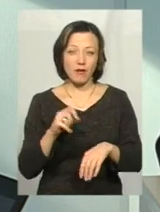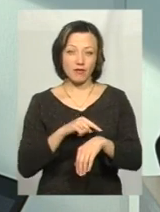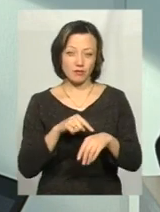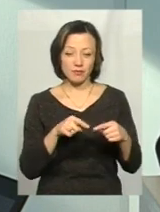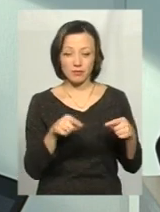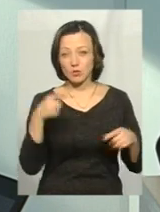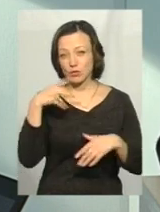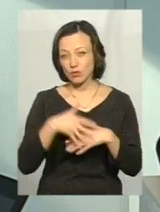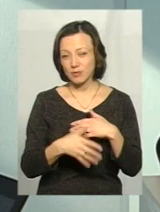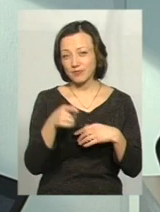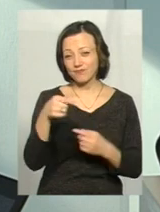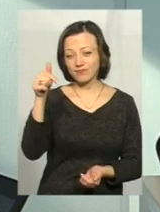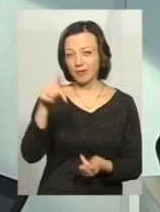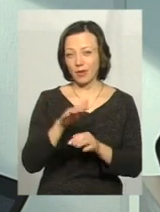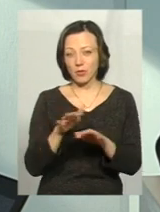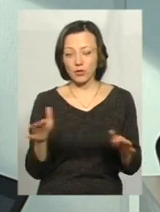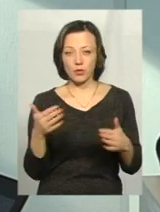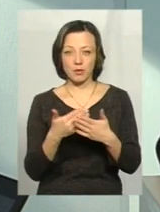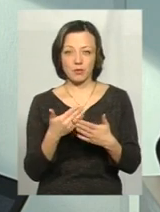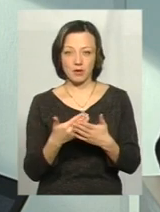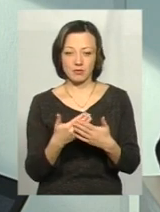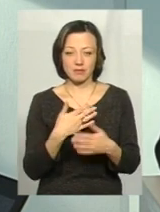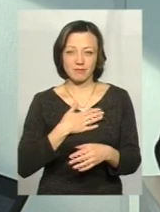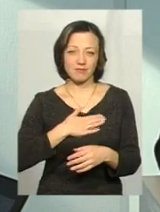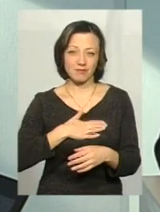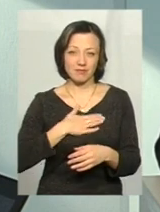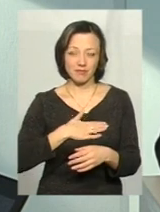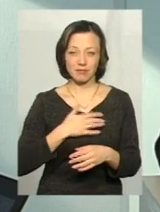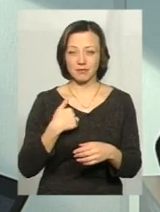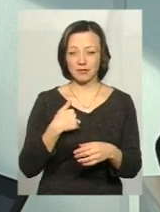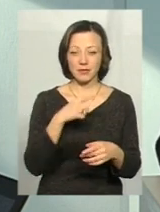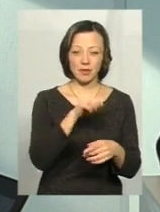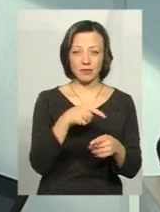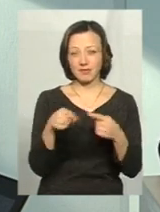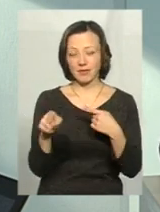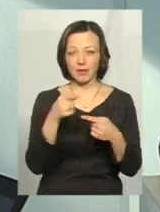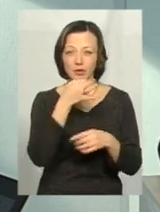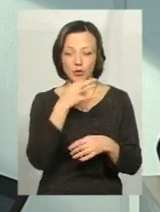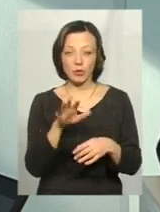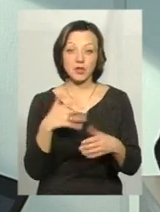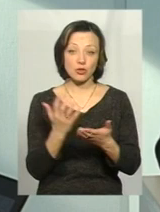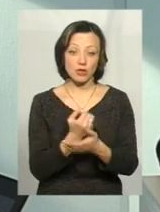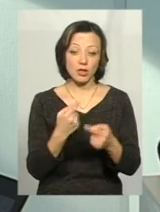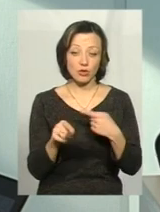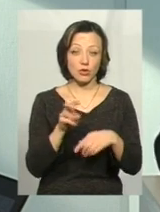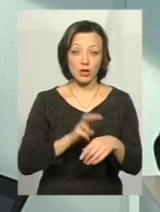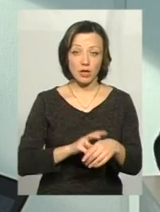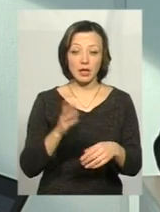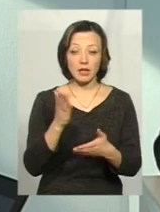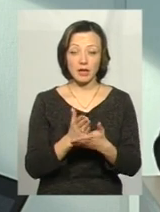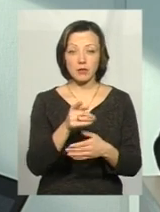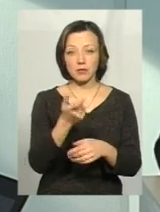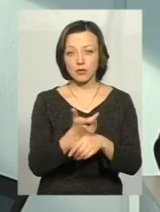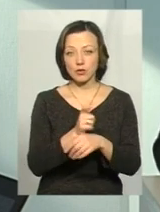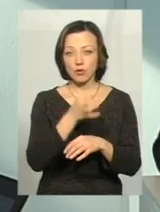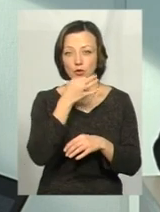розуміє, що його не влаштовують дані послуги з тих чи інших причин. І вона знайшла іншого лікаря, який їй